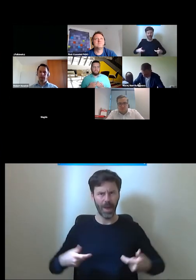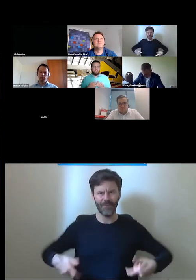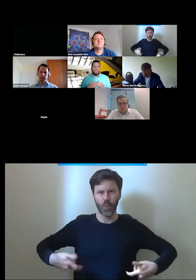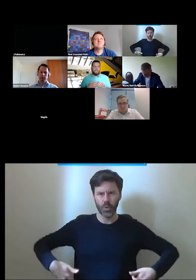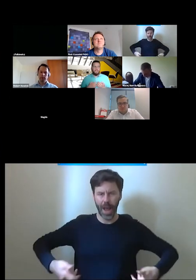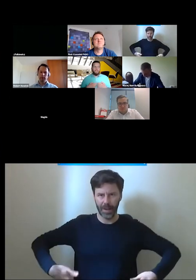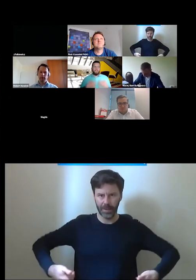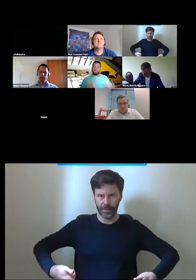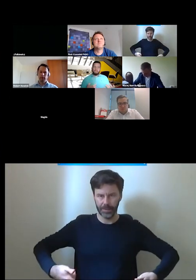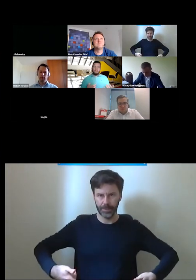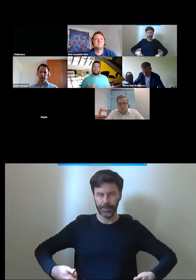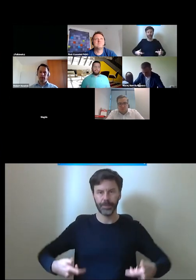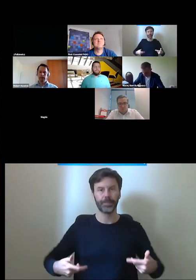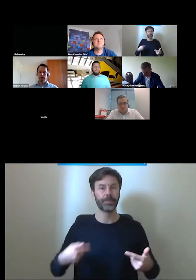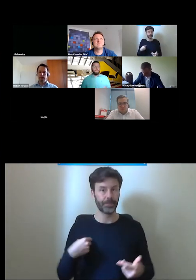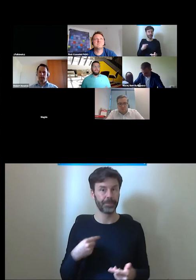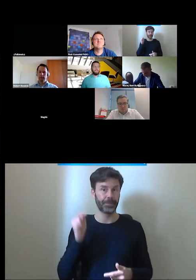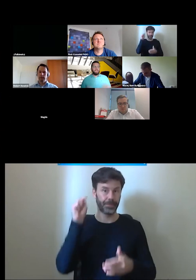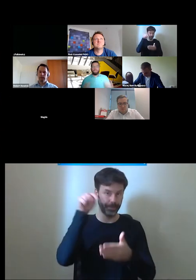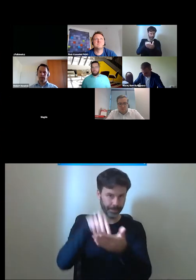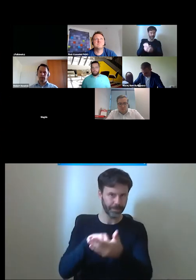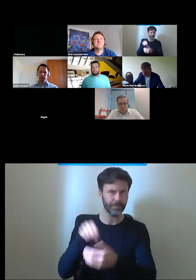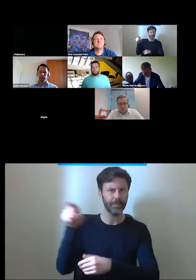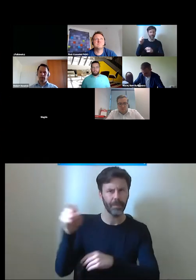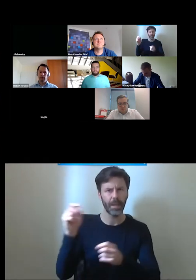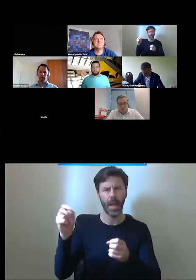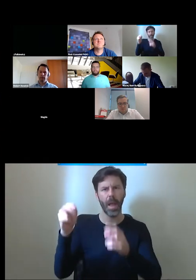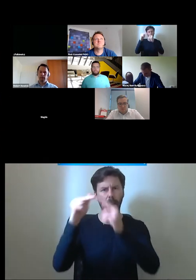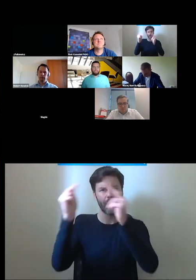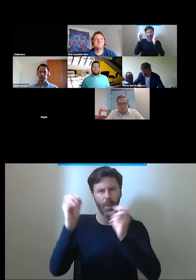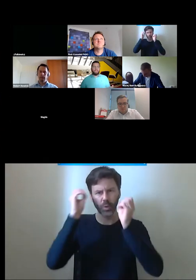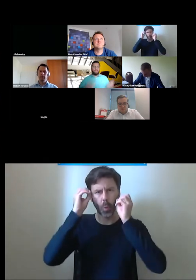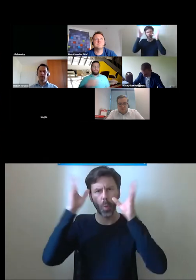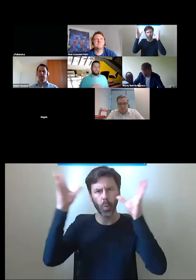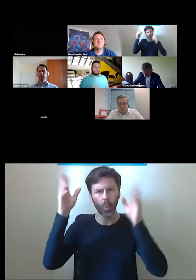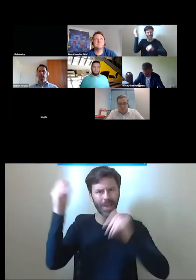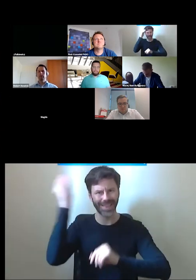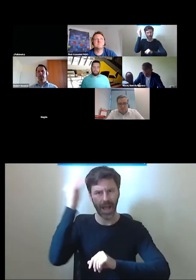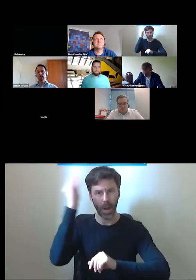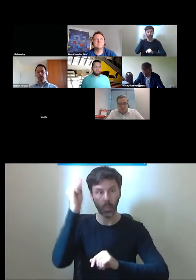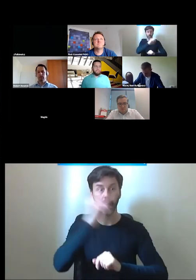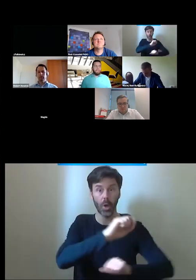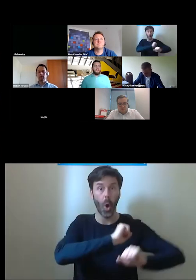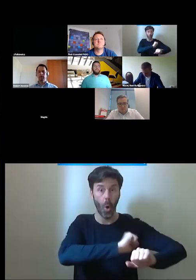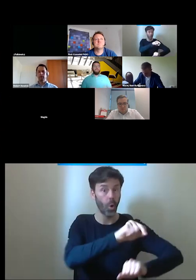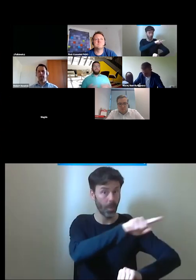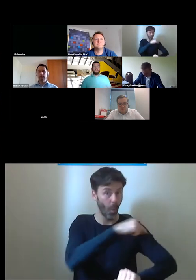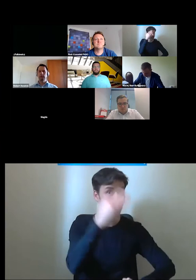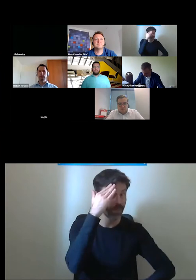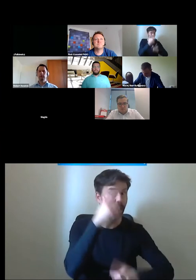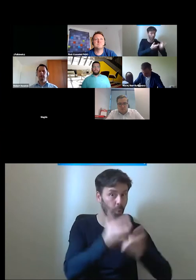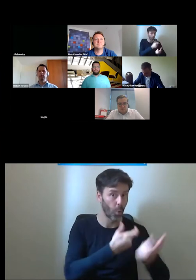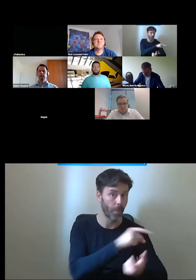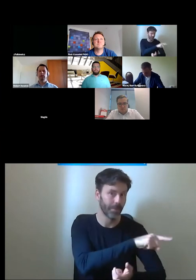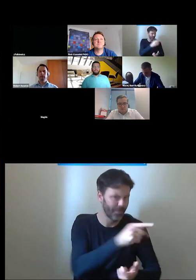dzień na wózku, pojawiam się tam, jest świetnie poinstruowana oczywiście ochrona pałacu i wiedzą